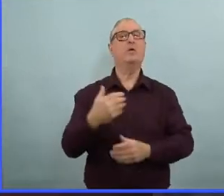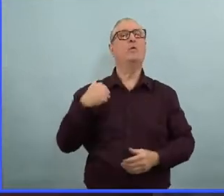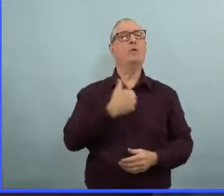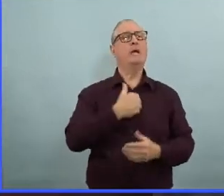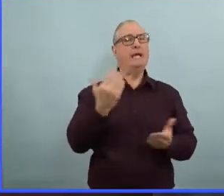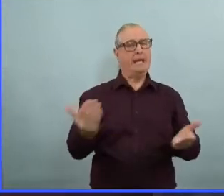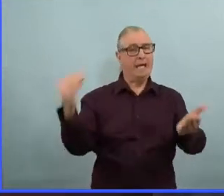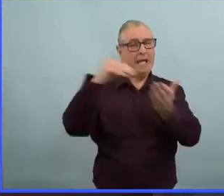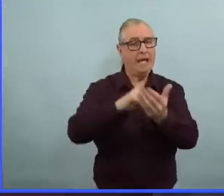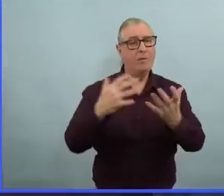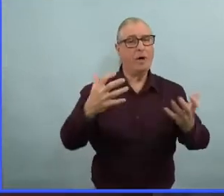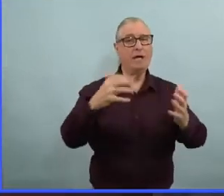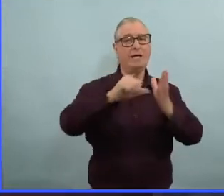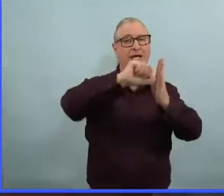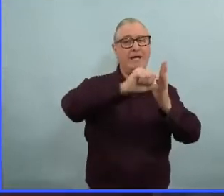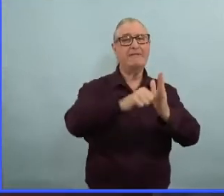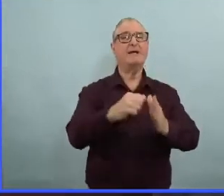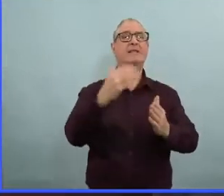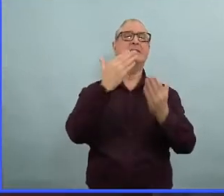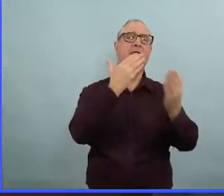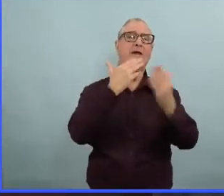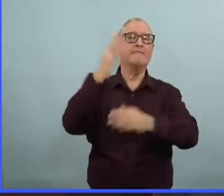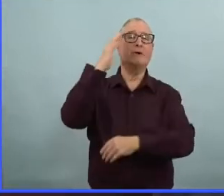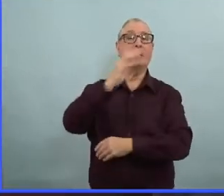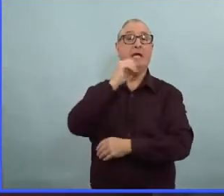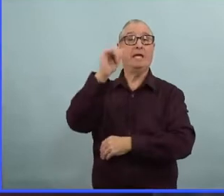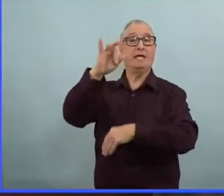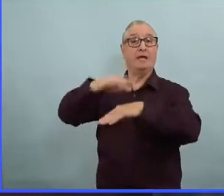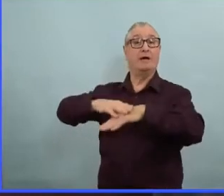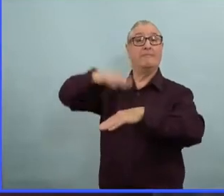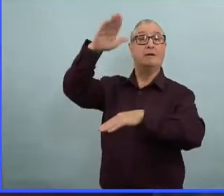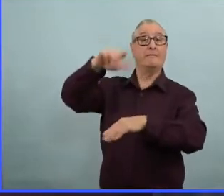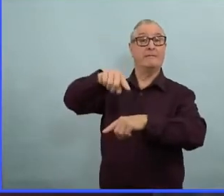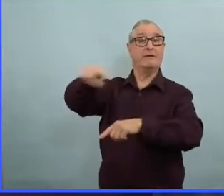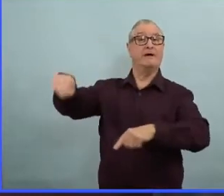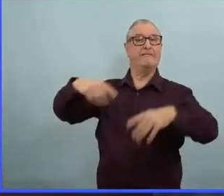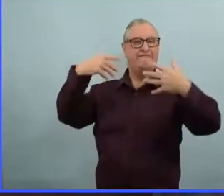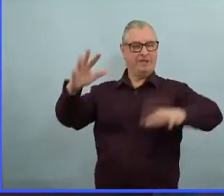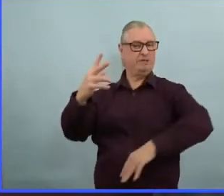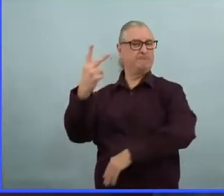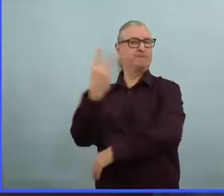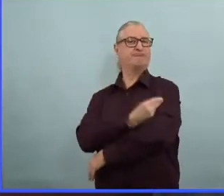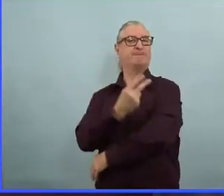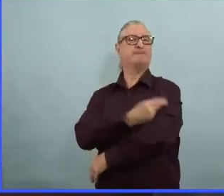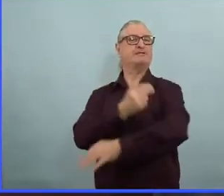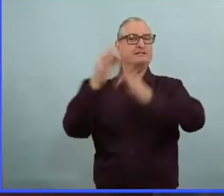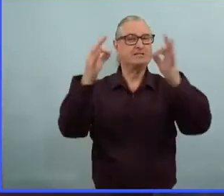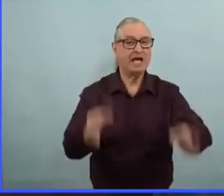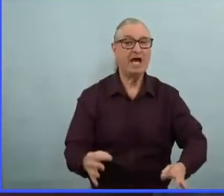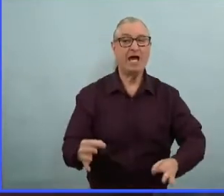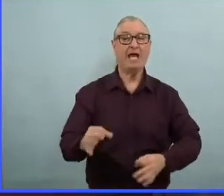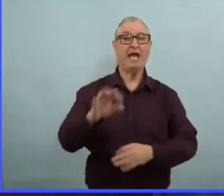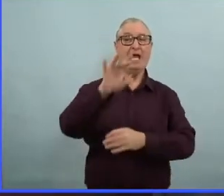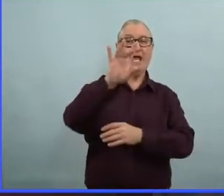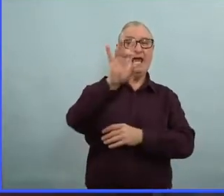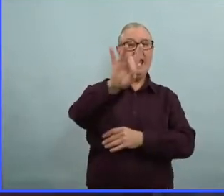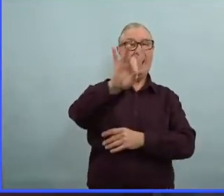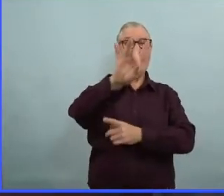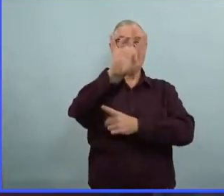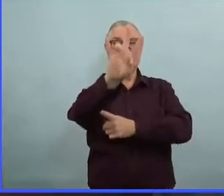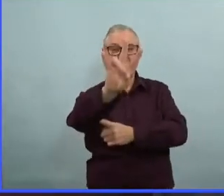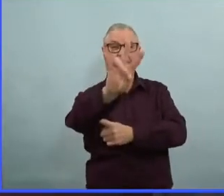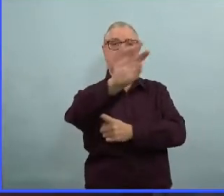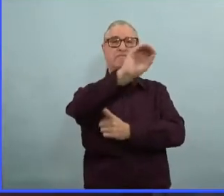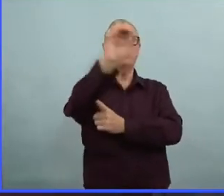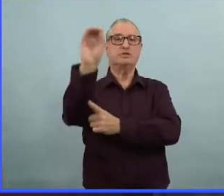deux doses et ceux qui ont fait le choix de protéger les 70 000 enfants manitobains qui ont maintenant reçu du vaccin.